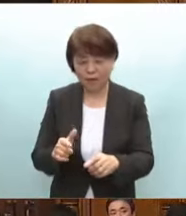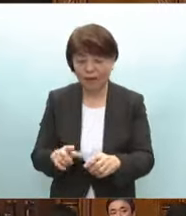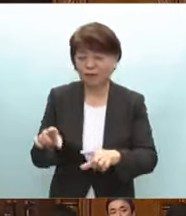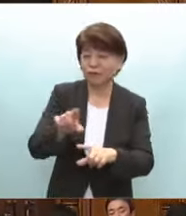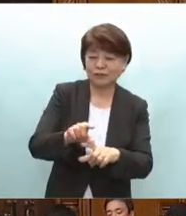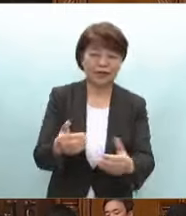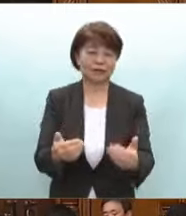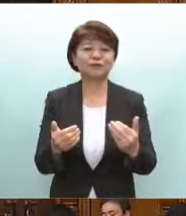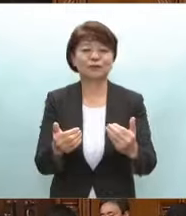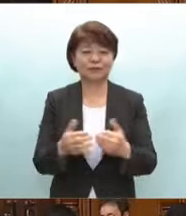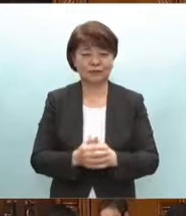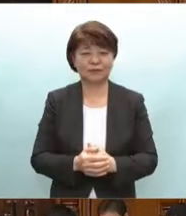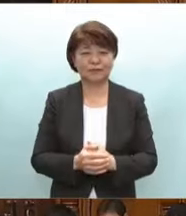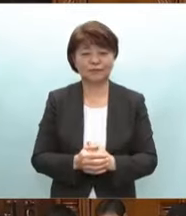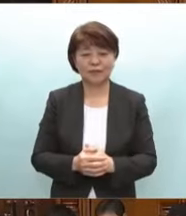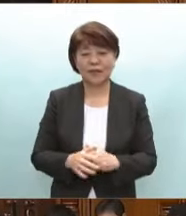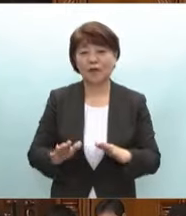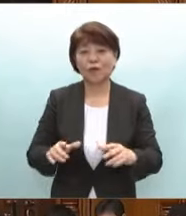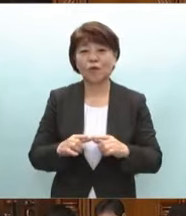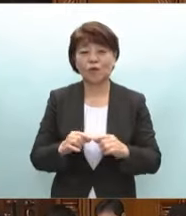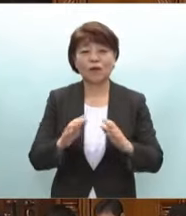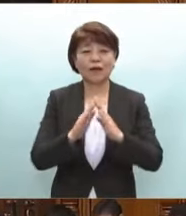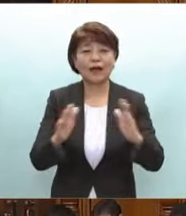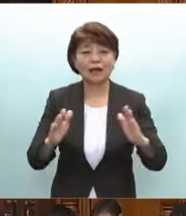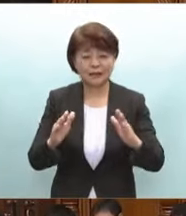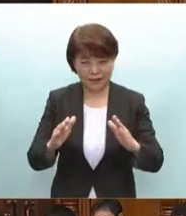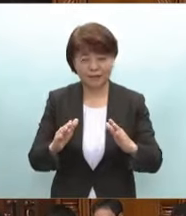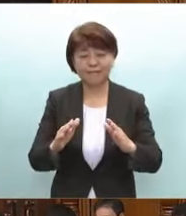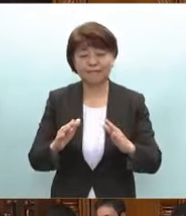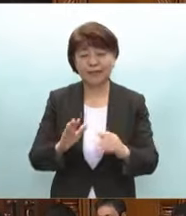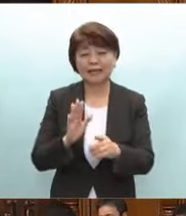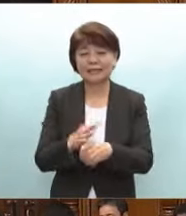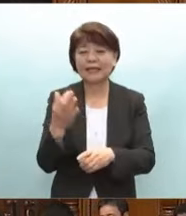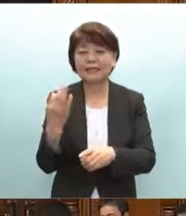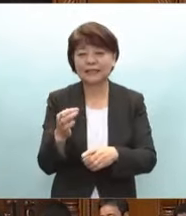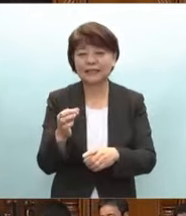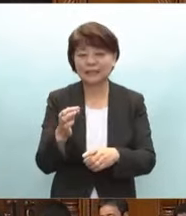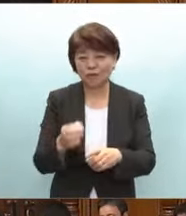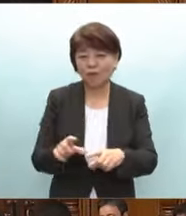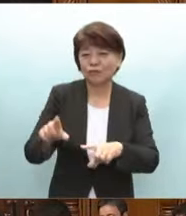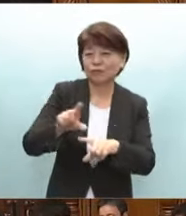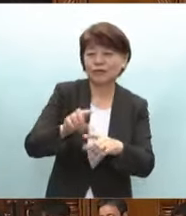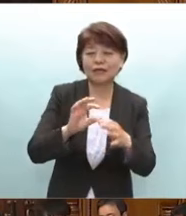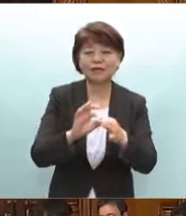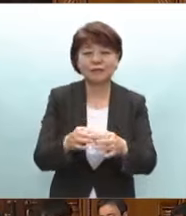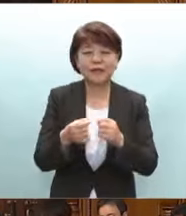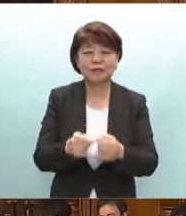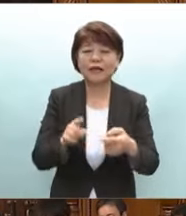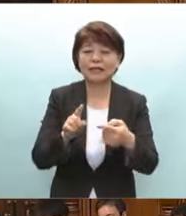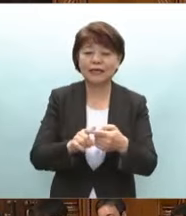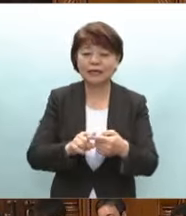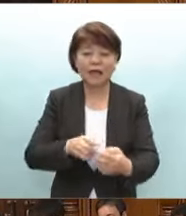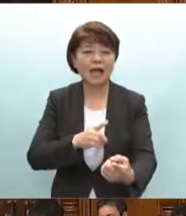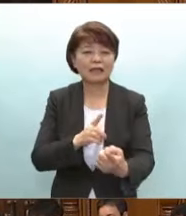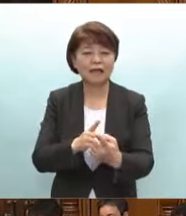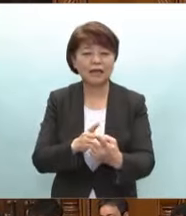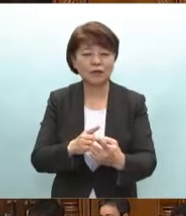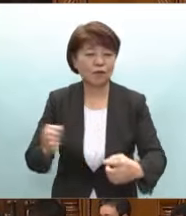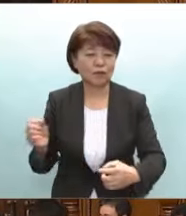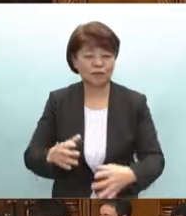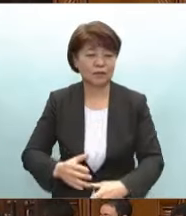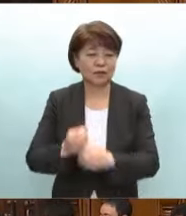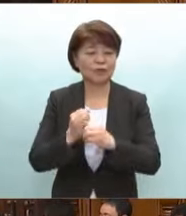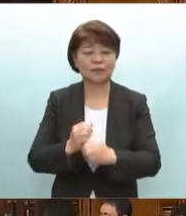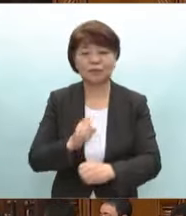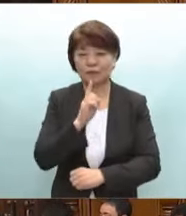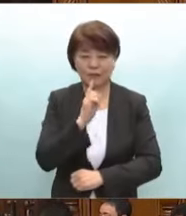国会で最大300万円の被災者生活再建支援金の追加支援について具体的な対応を至急取りまとめると述べられ